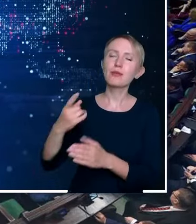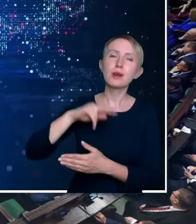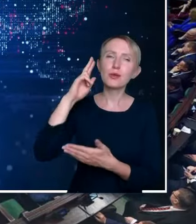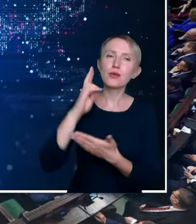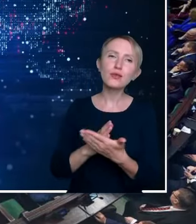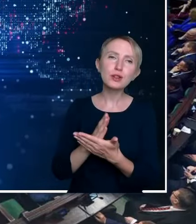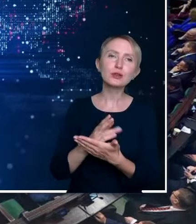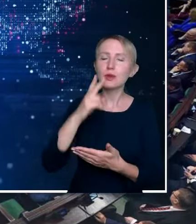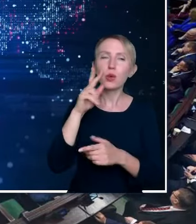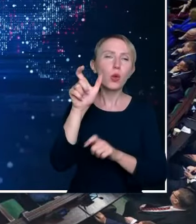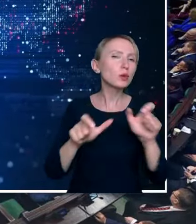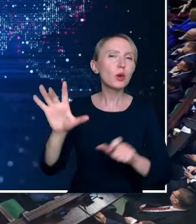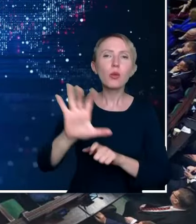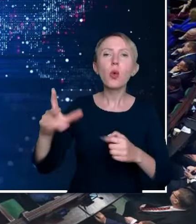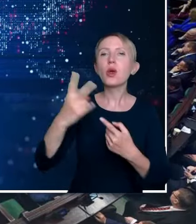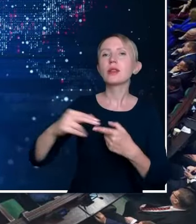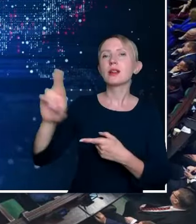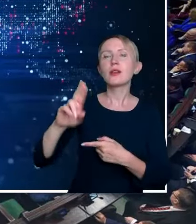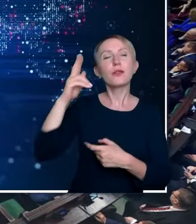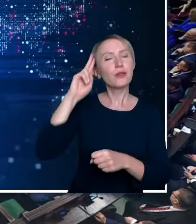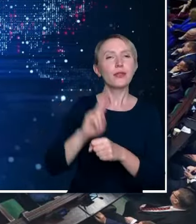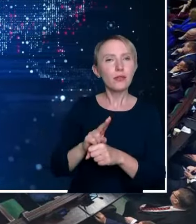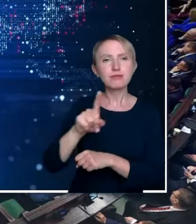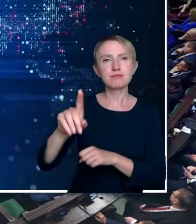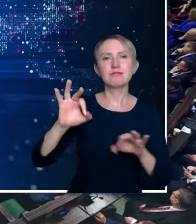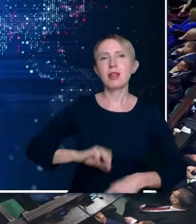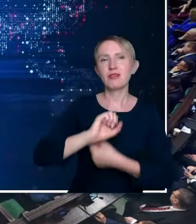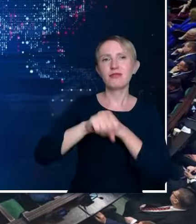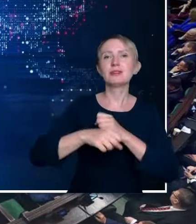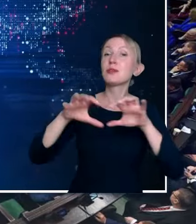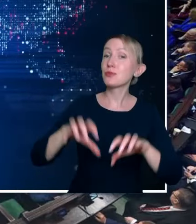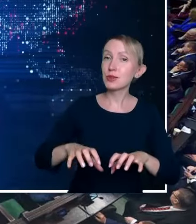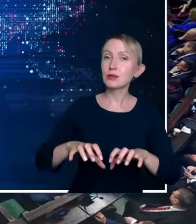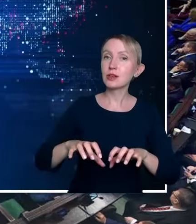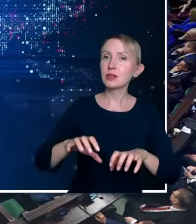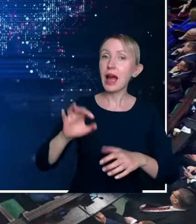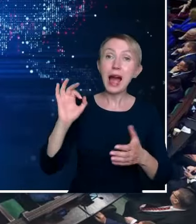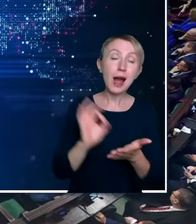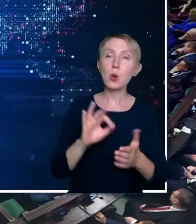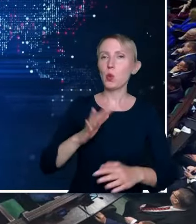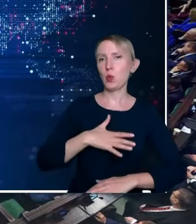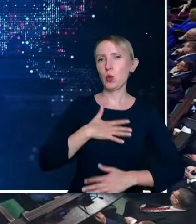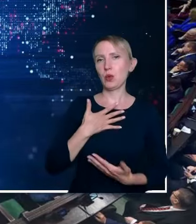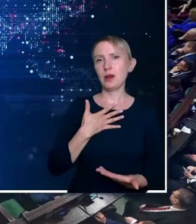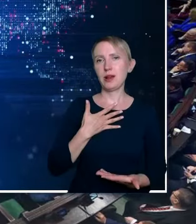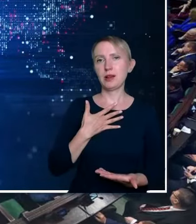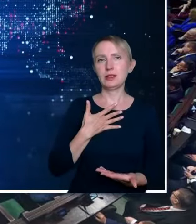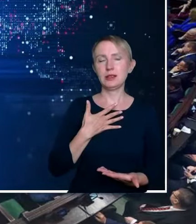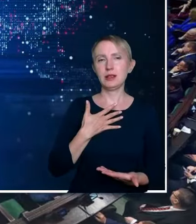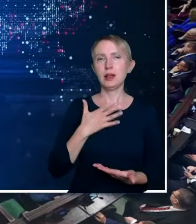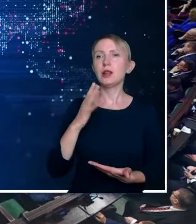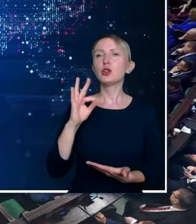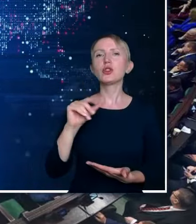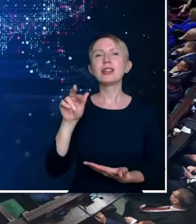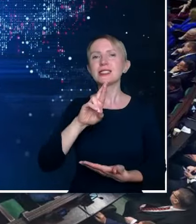i widzowie Republiki wierzą panu wiceprezesowi, który tak dziwnym trafem trafił do totalizatora